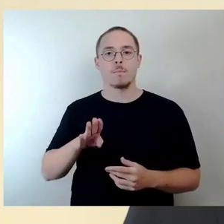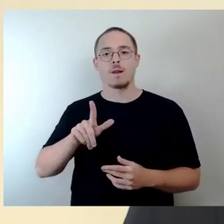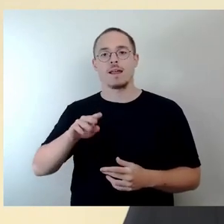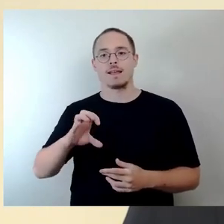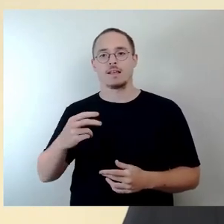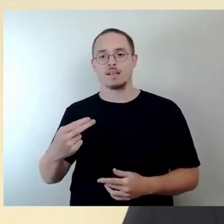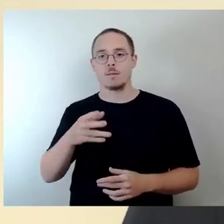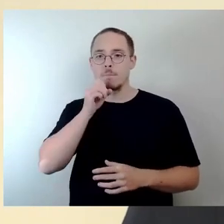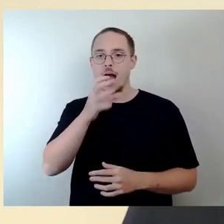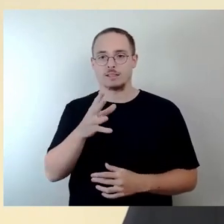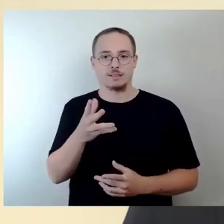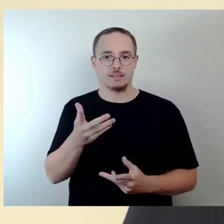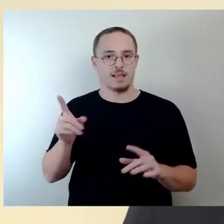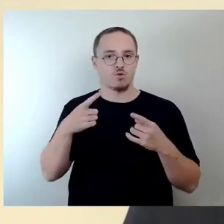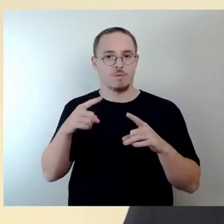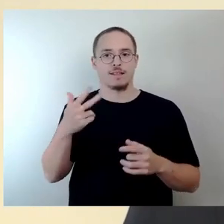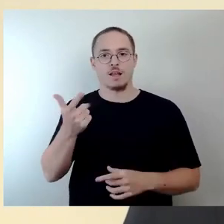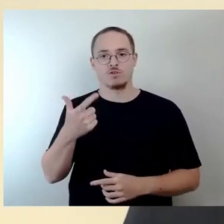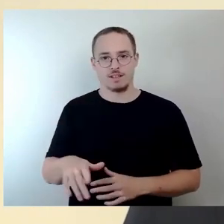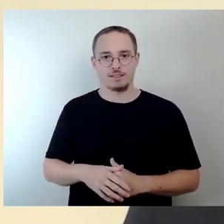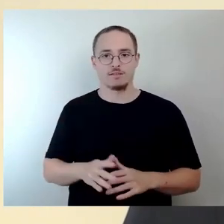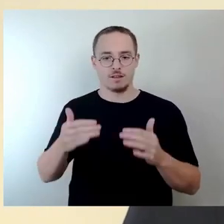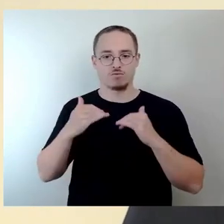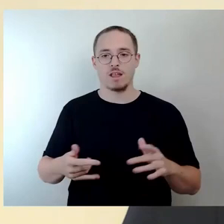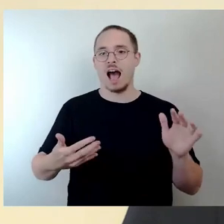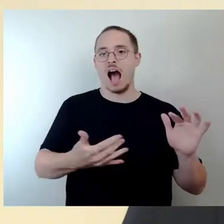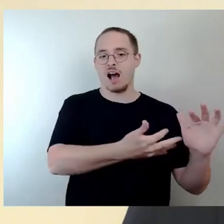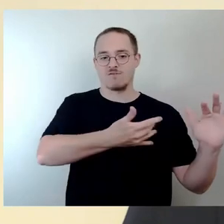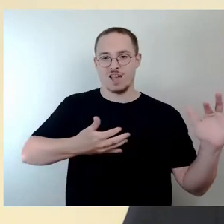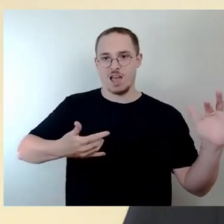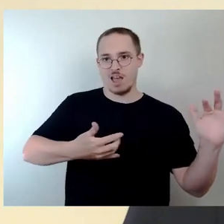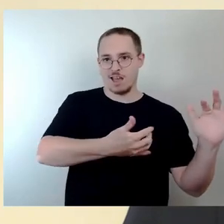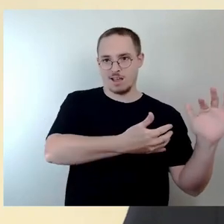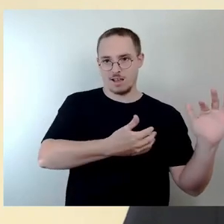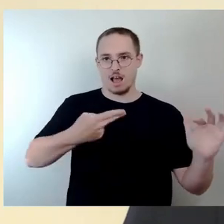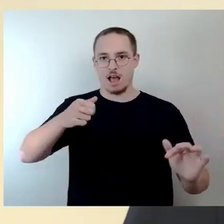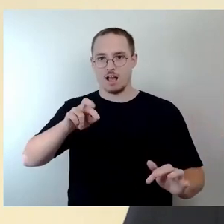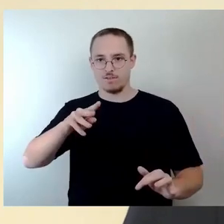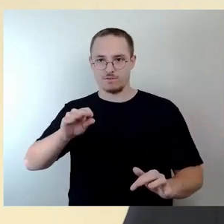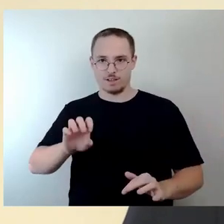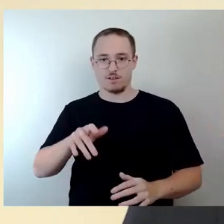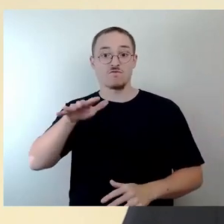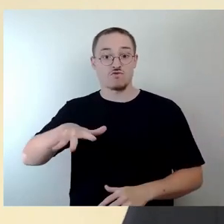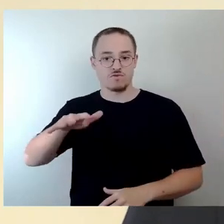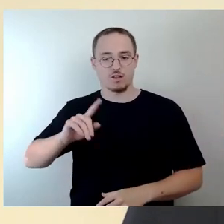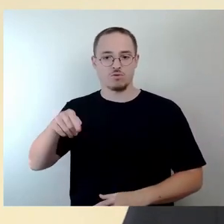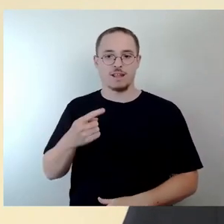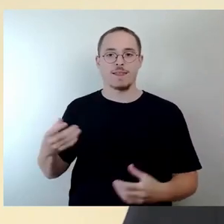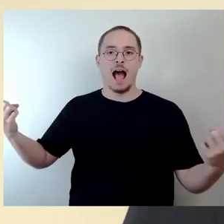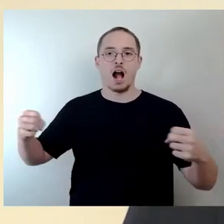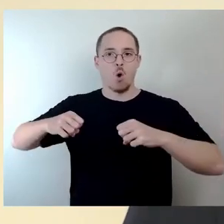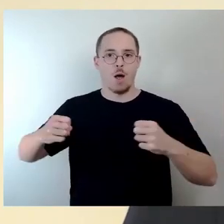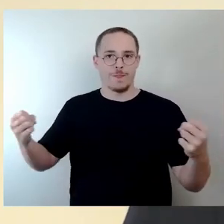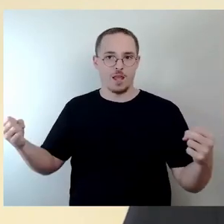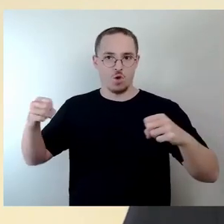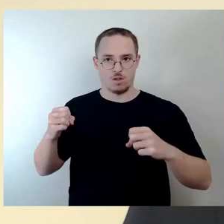Bereich Hafer mit 15 und im Bereich Akkordeon mit 12. Soweit zu Ihrer Frage. Das heißt, wenn man das zusammen addiert, kommen wir